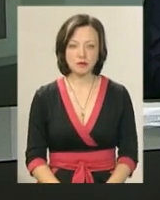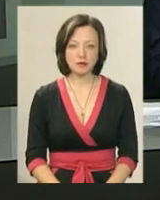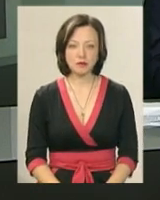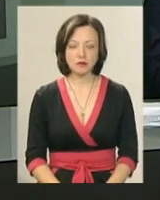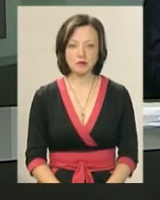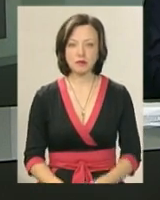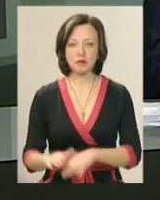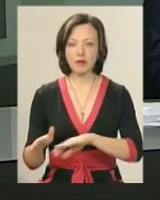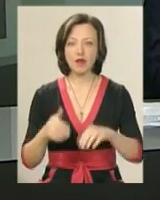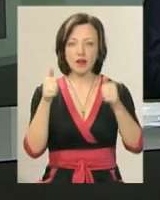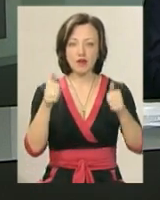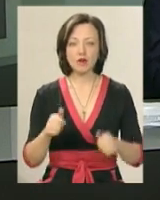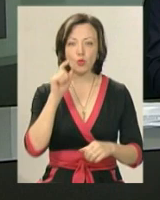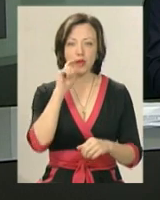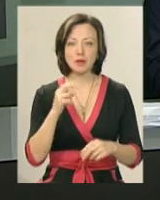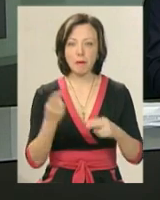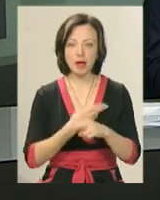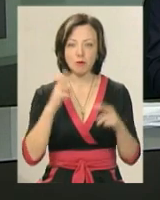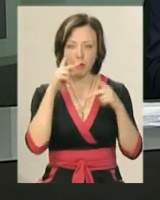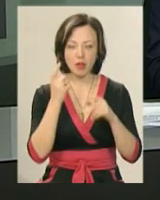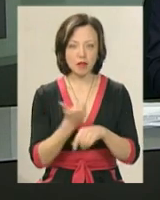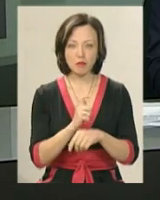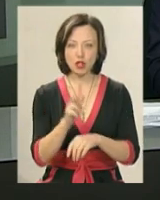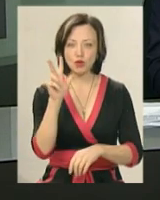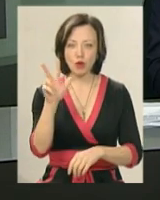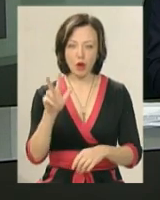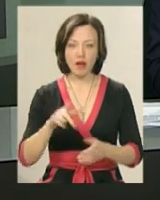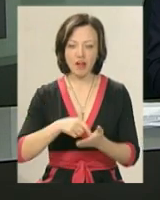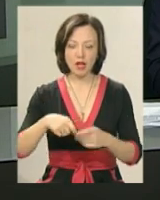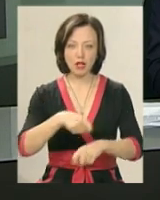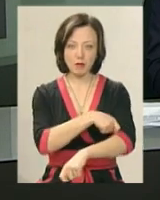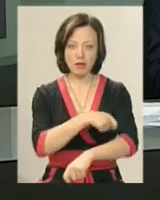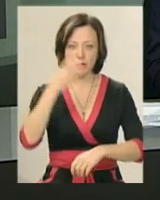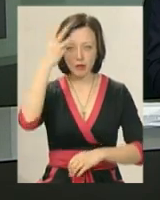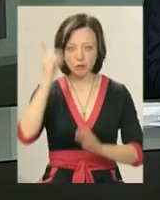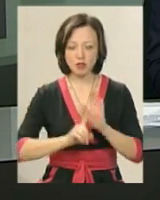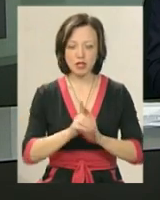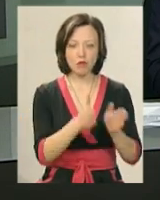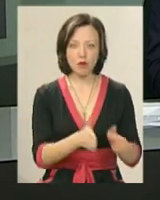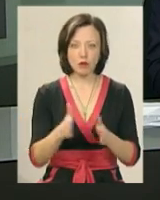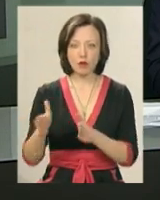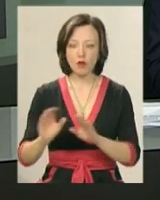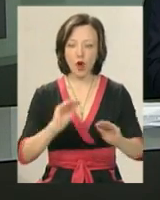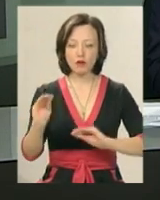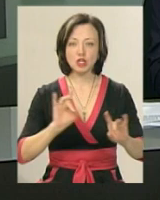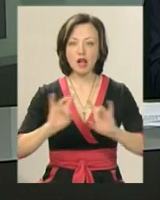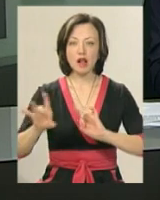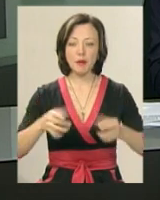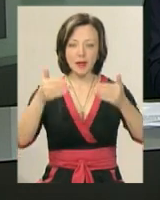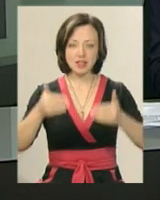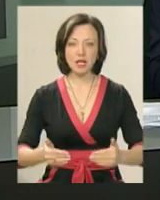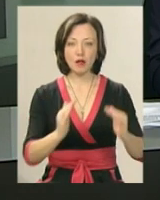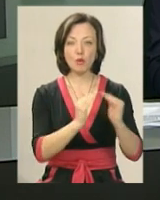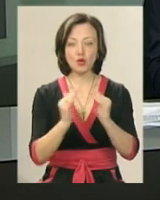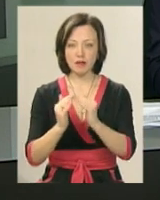Вивіски українською та без помилок, а ще не більше трьох квадратних метрів. В обласному центрі взялися впорядкувати розміщення реклами на фасадах